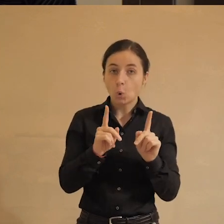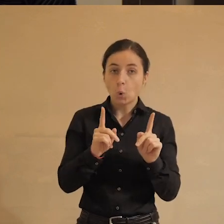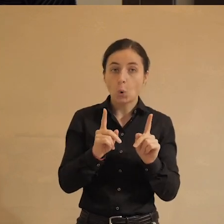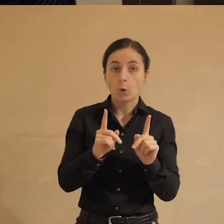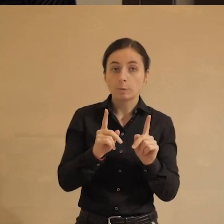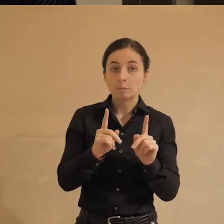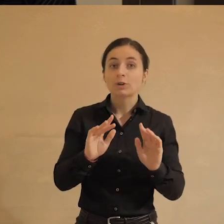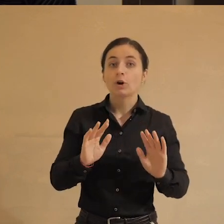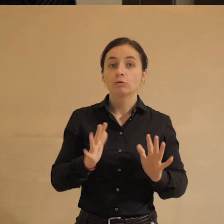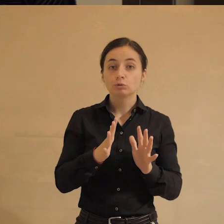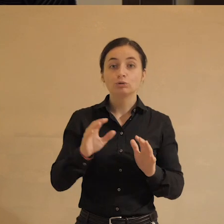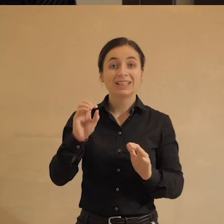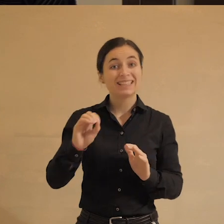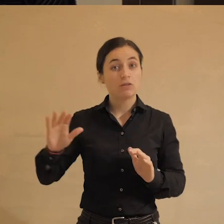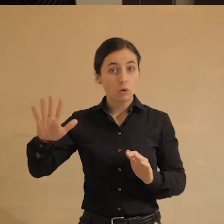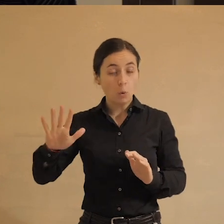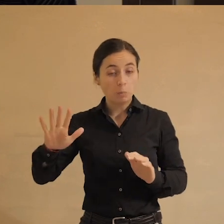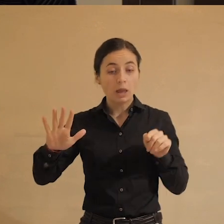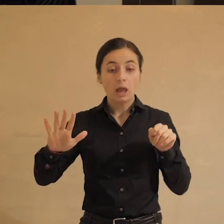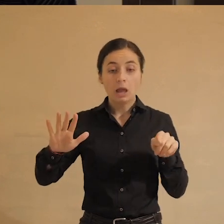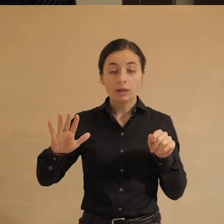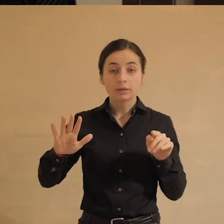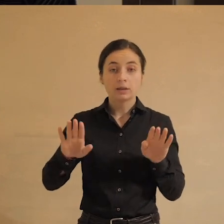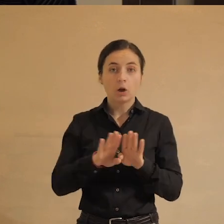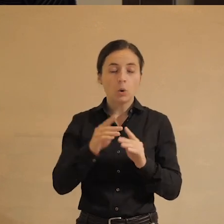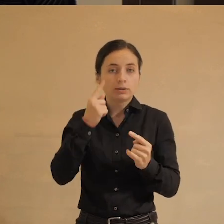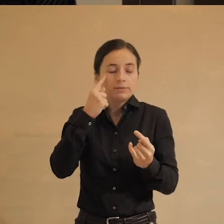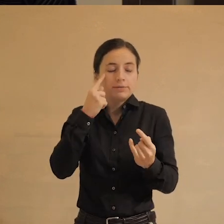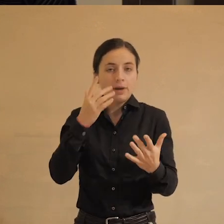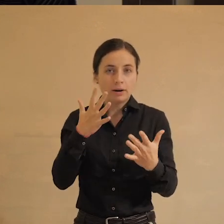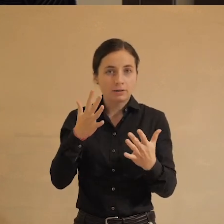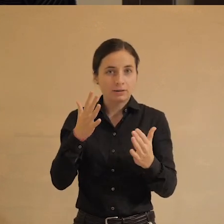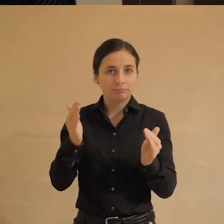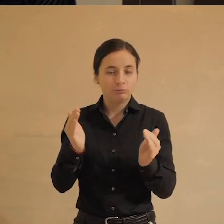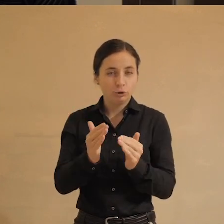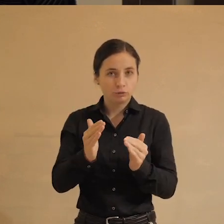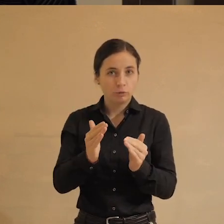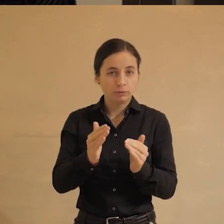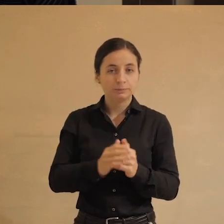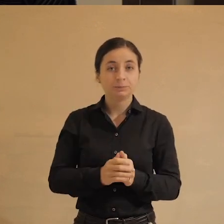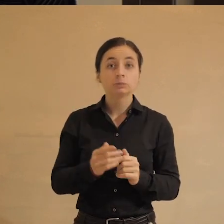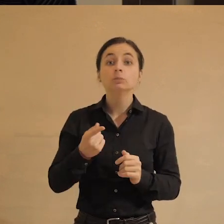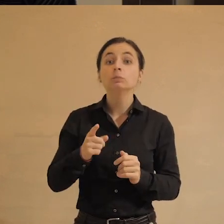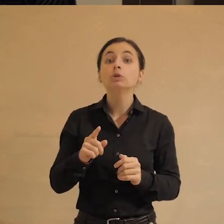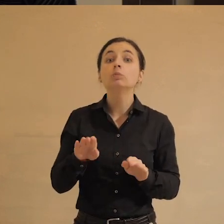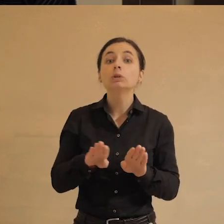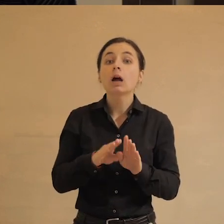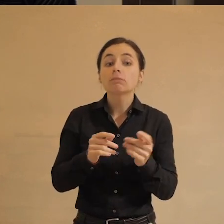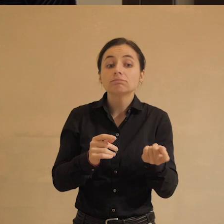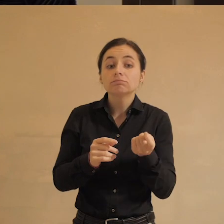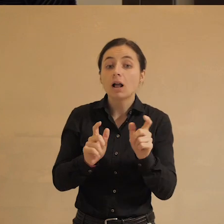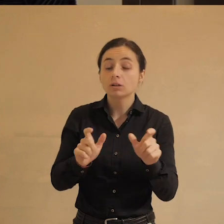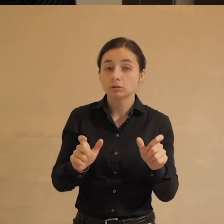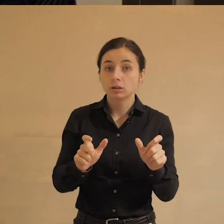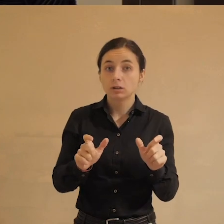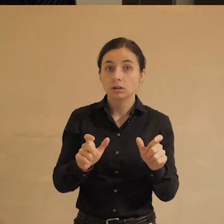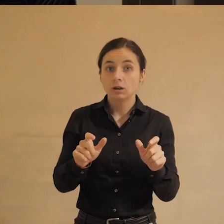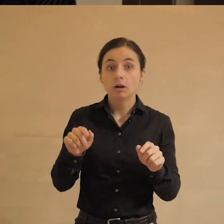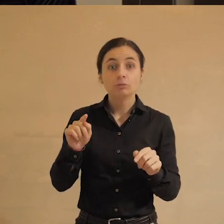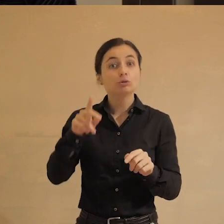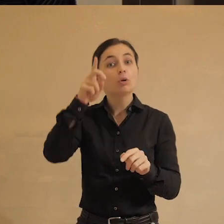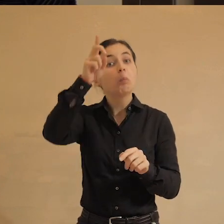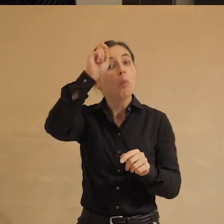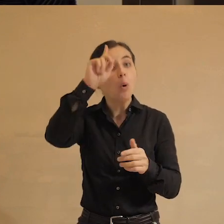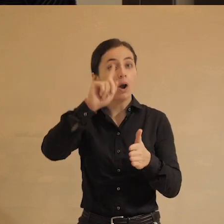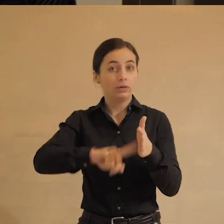случае с Европой это очень такое ярко выраженное меньшинство так полагает. Почему, кстати, так мало людей? Потому что остальные в Бога верят.